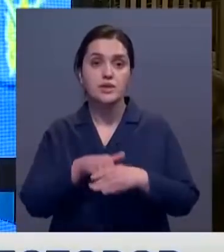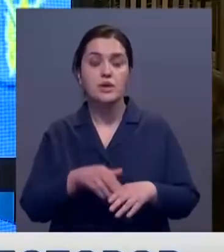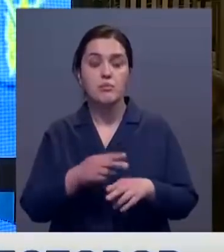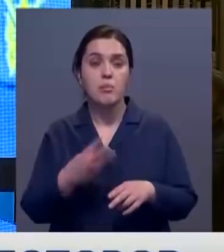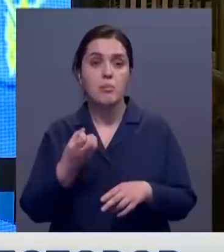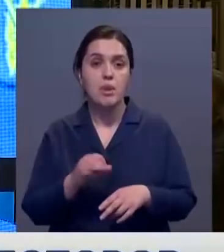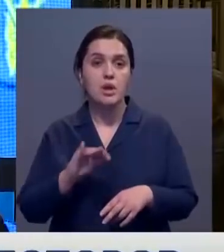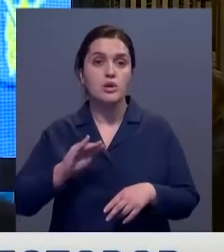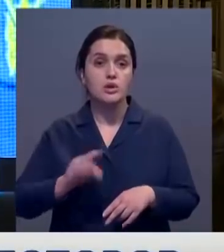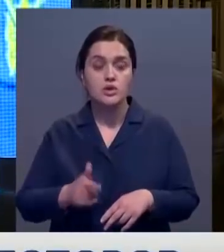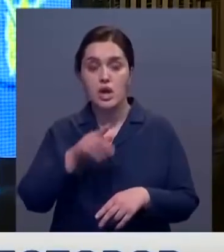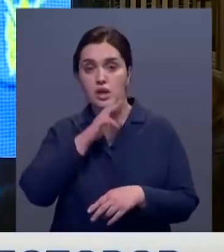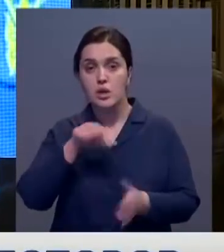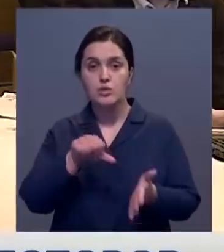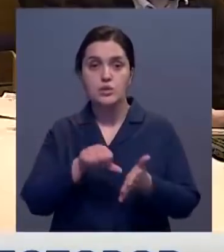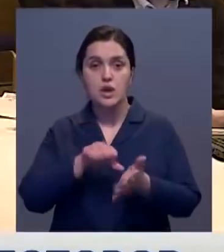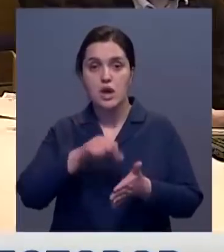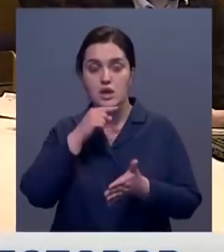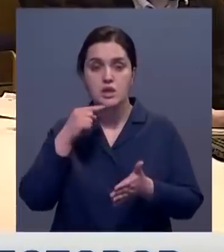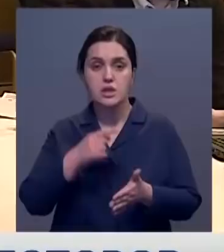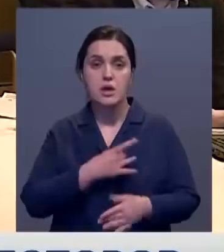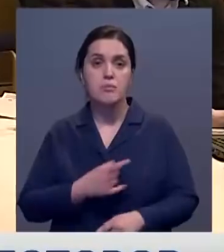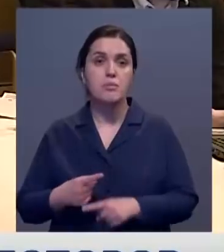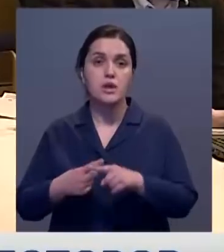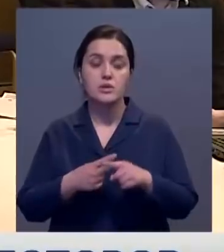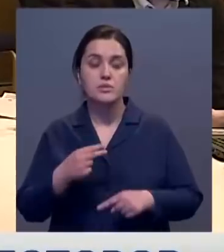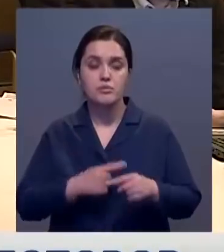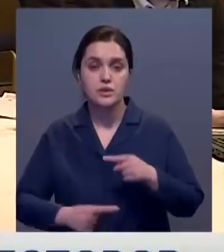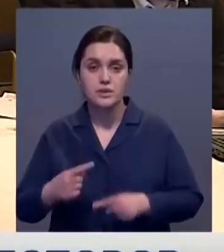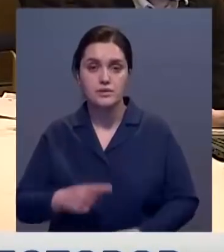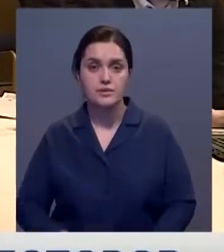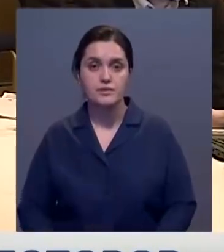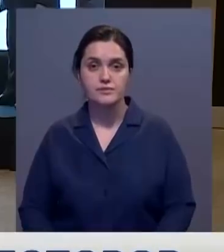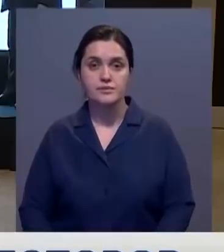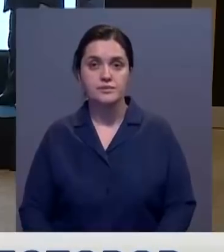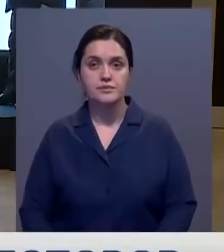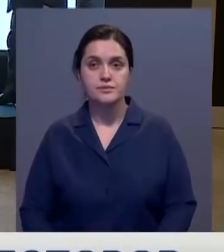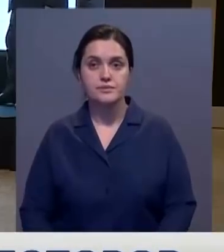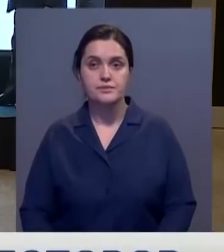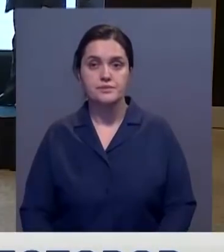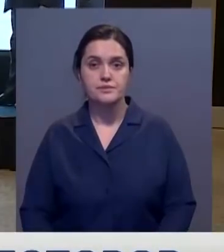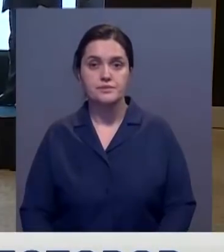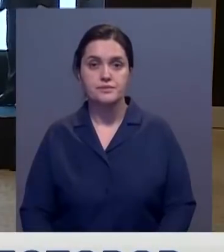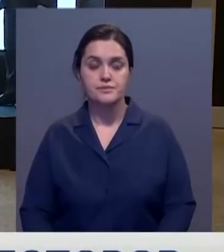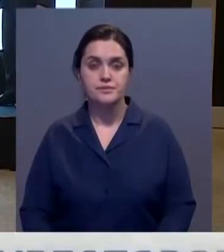мае в Южной Корее с участием российских и белорусских бизнесменов. Айгерим Бабиш, Ерлан Аур-Избаев, Хабар-24.